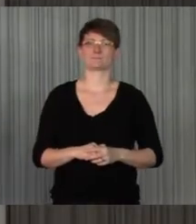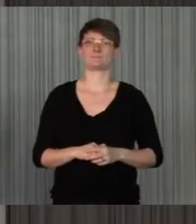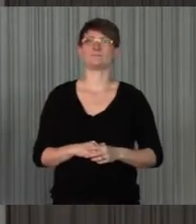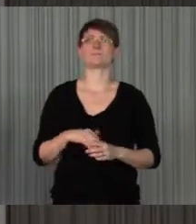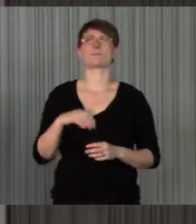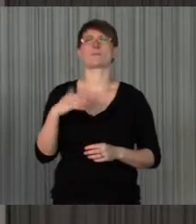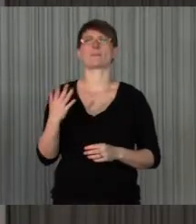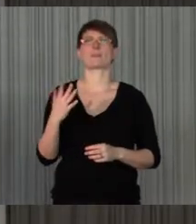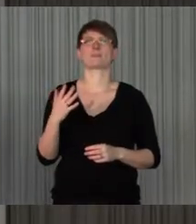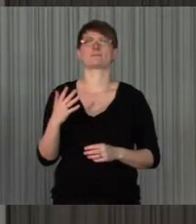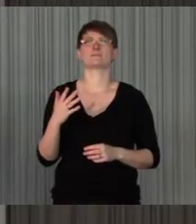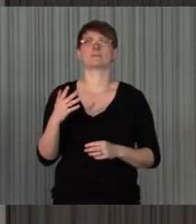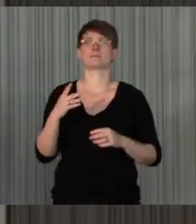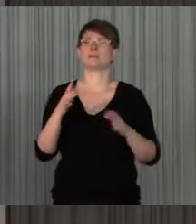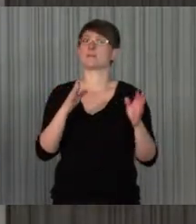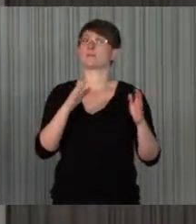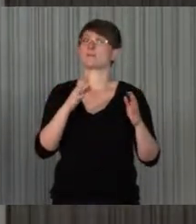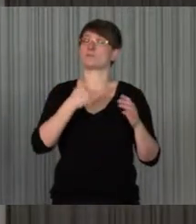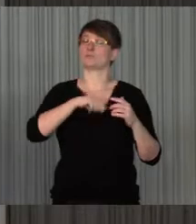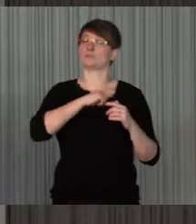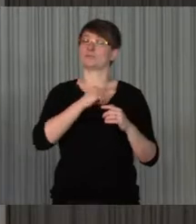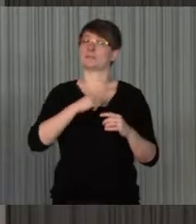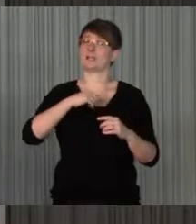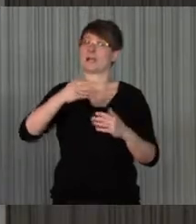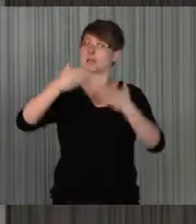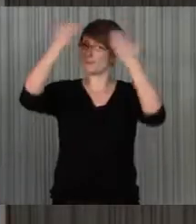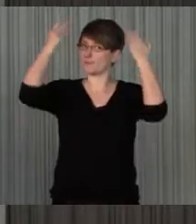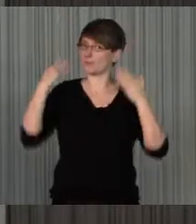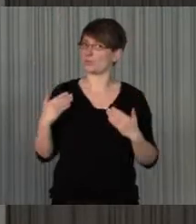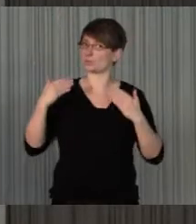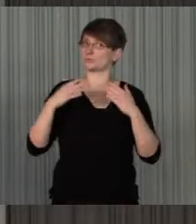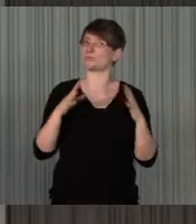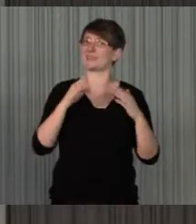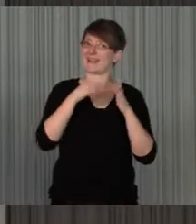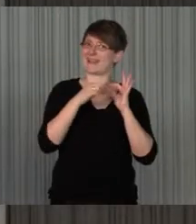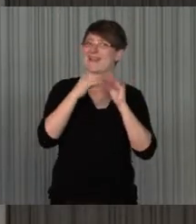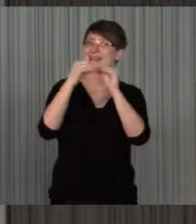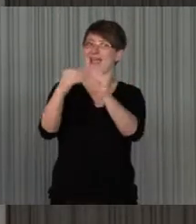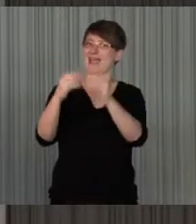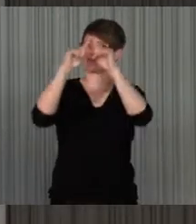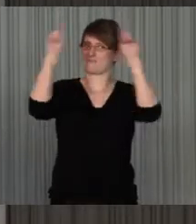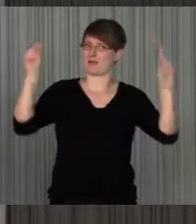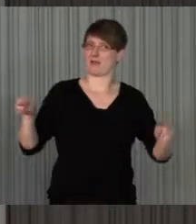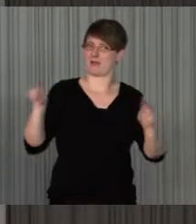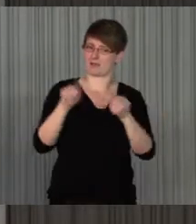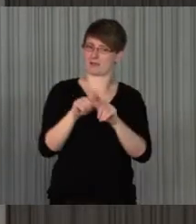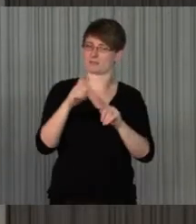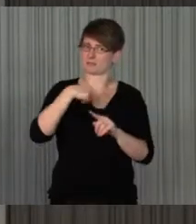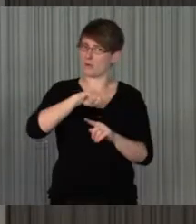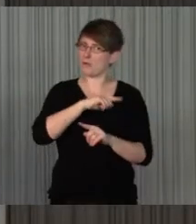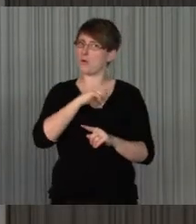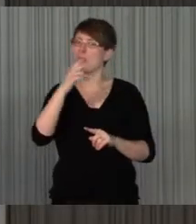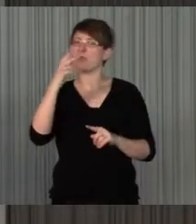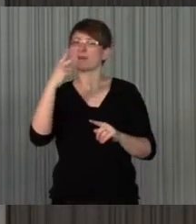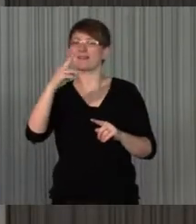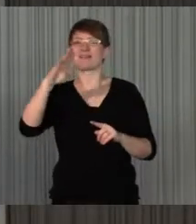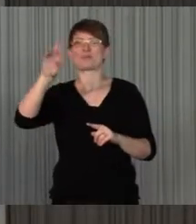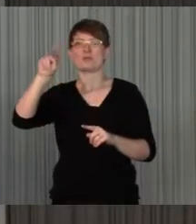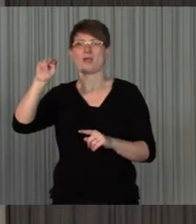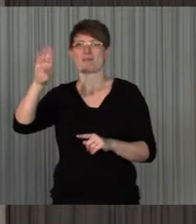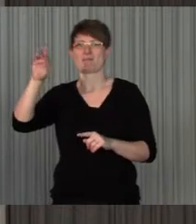Das Leitbild der Fakultät, das Kennzeichen, sozusagen auch den Paradiklenwechsel, den mit der UN-BRK